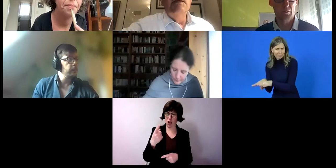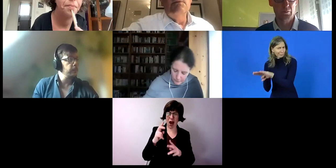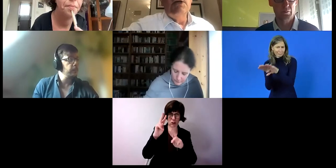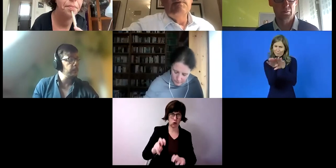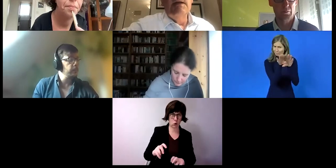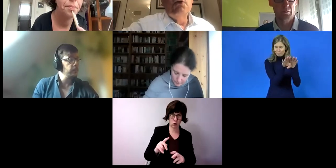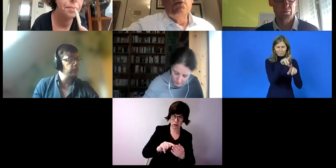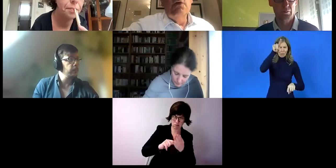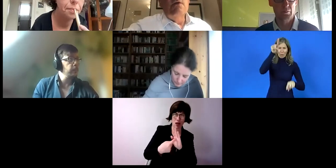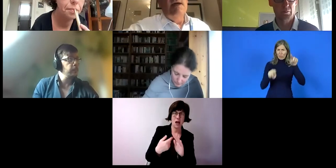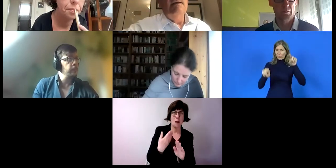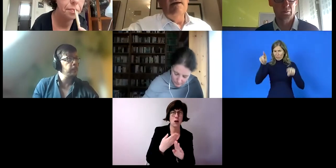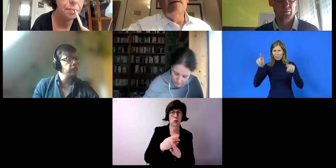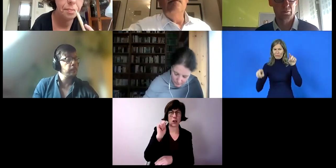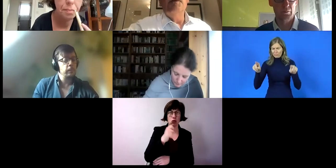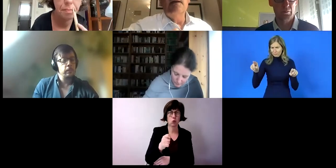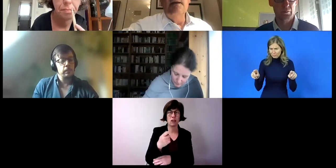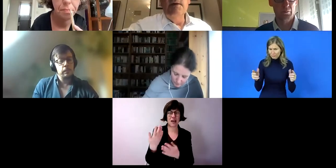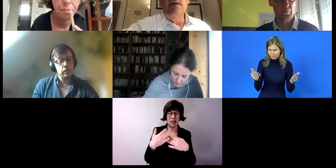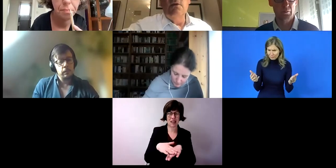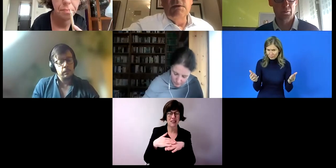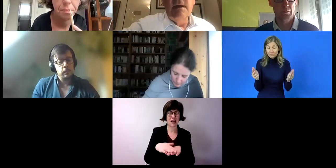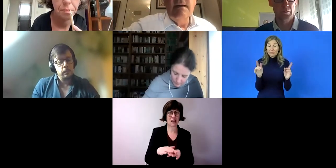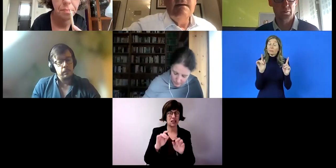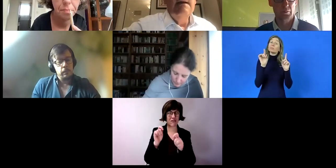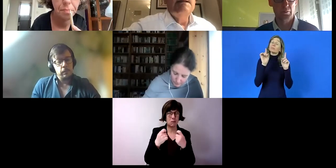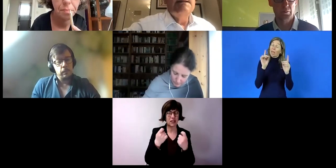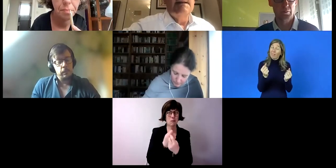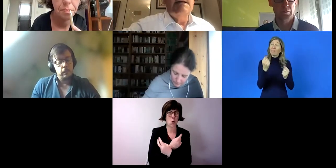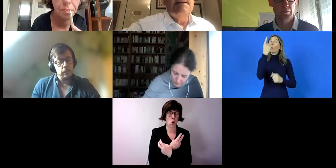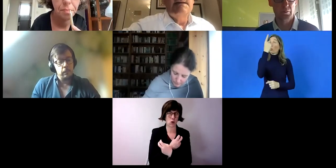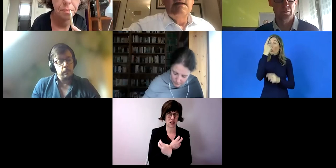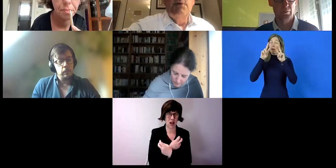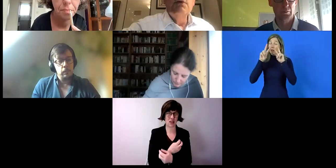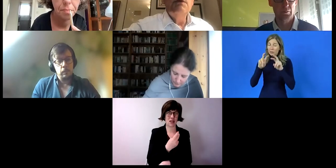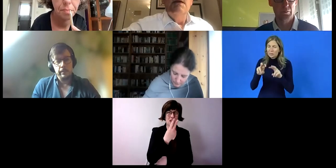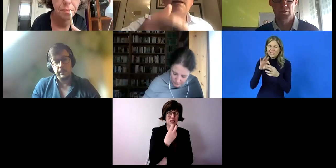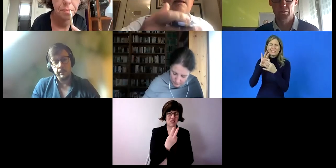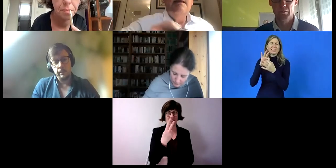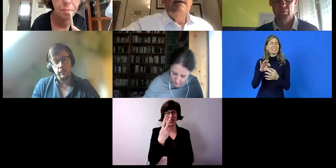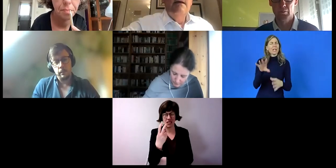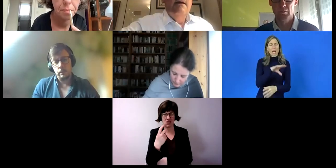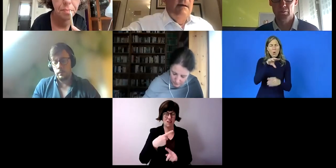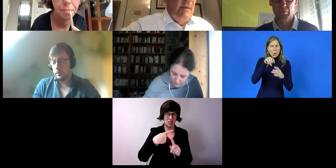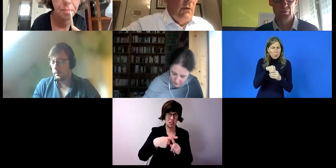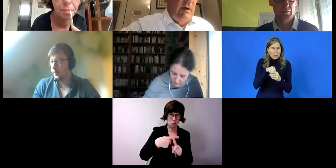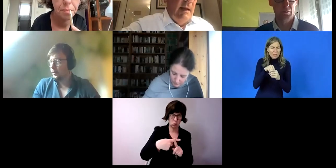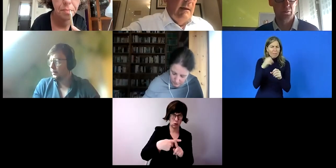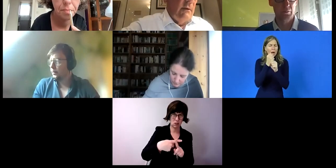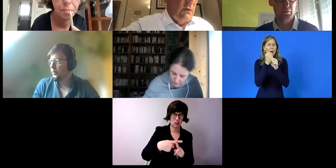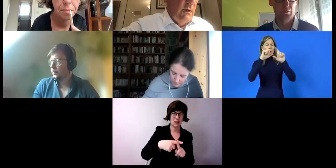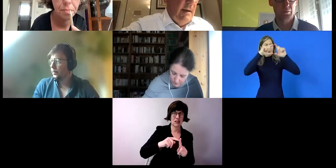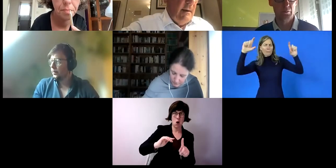wie zum Beispiel die Studie über integrative Betriebe in Österreich 2020 plus, die ich mit